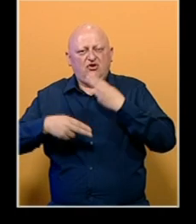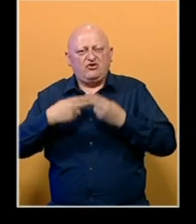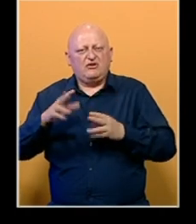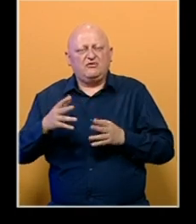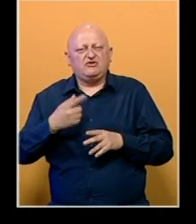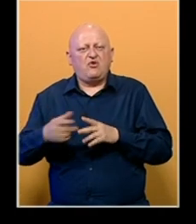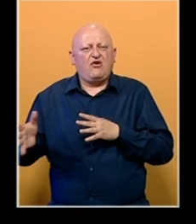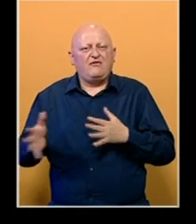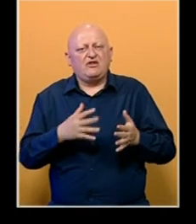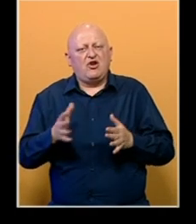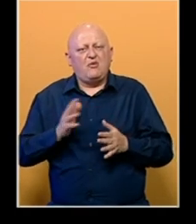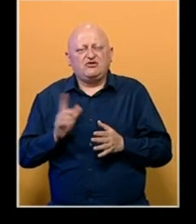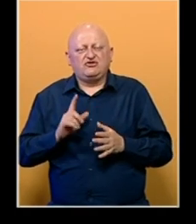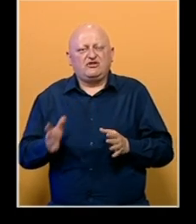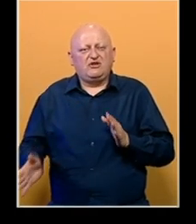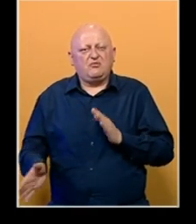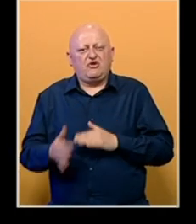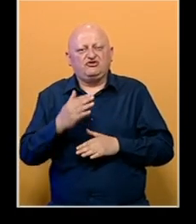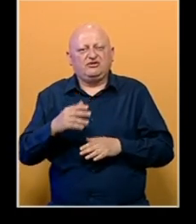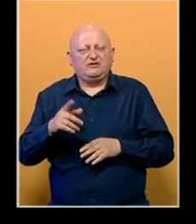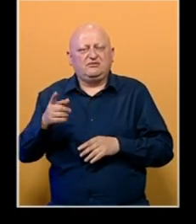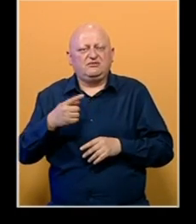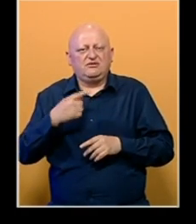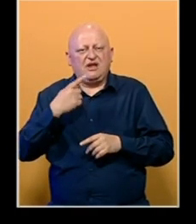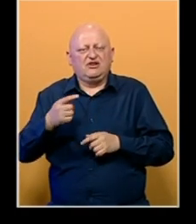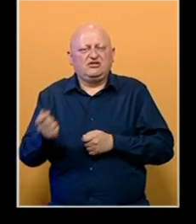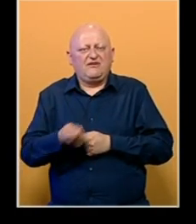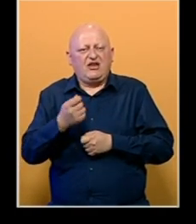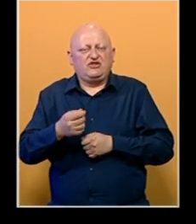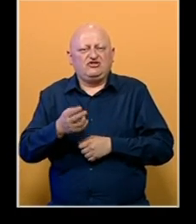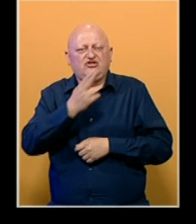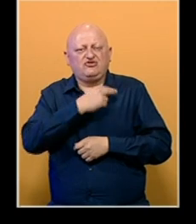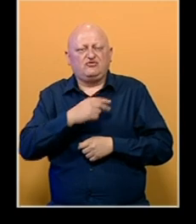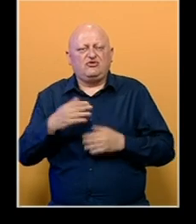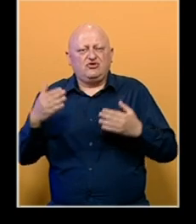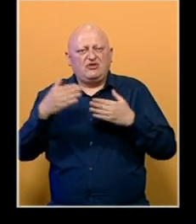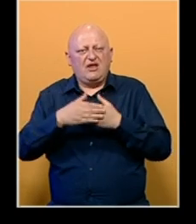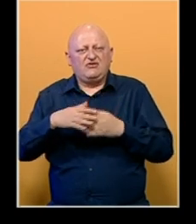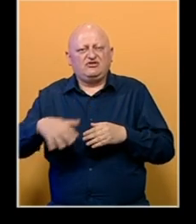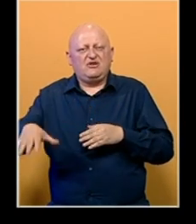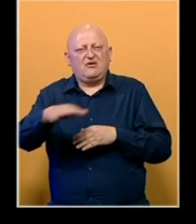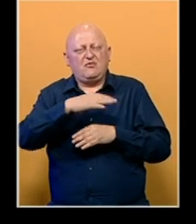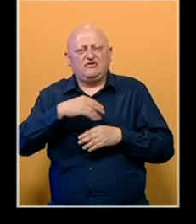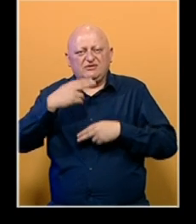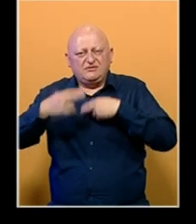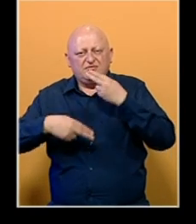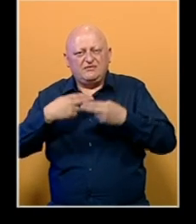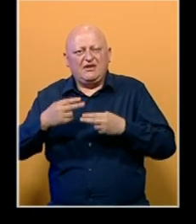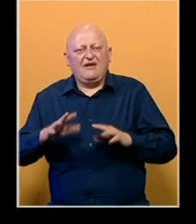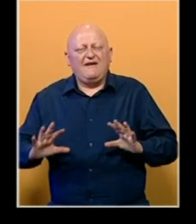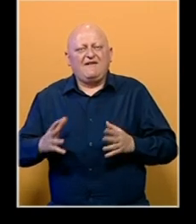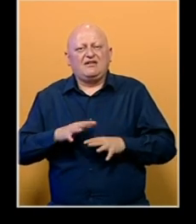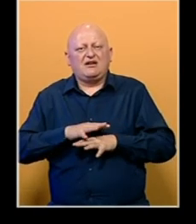međutim zbog vjetra opasnost još nije prošla, navode iz Strogirske vatrogasne službe. I tokom noći područje će se nadzirati.